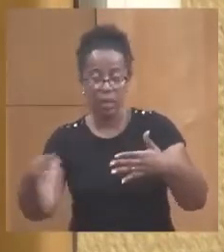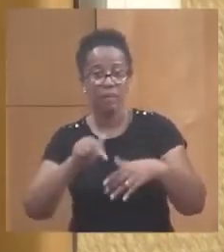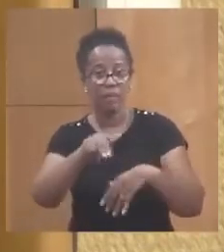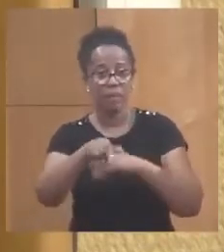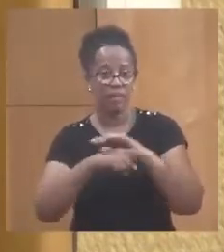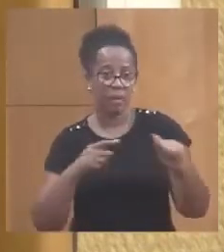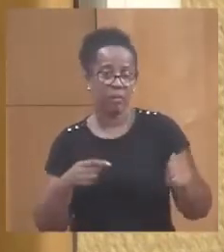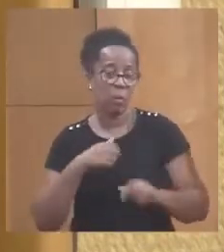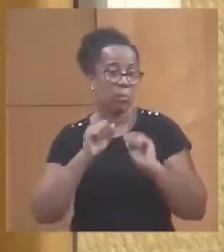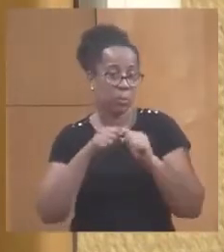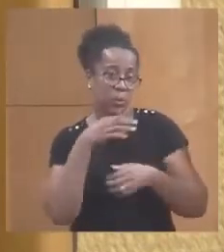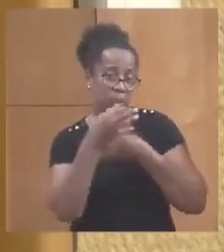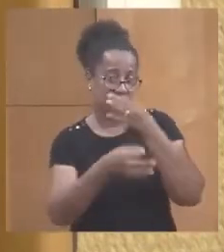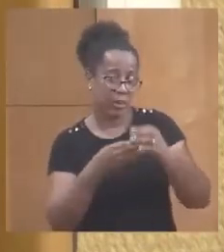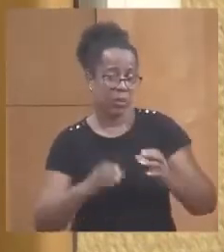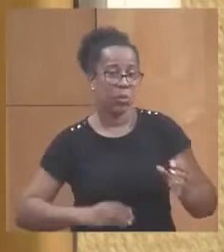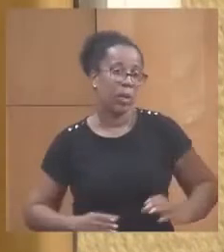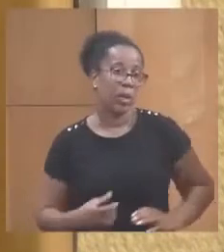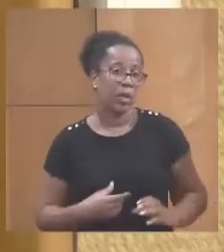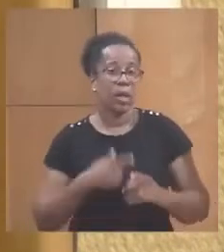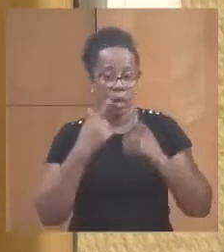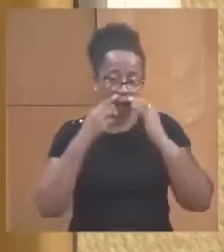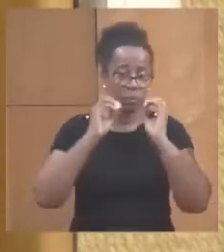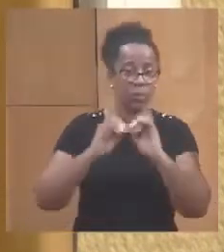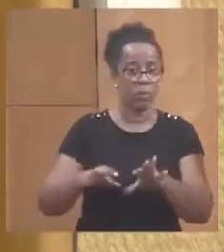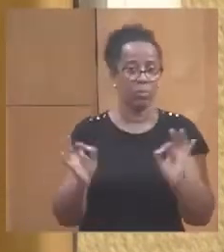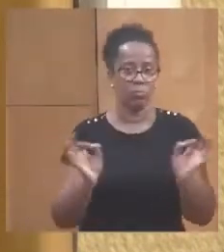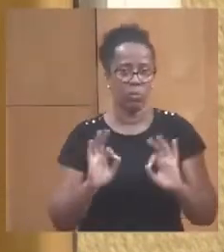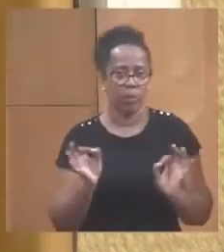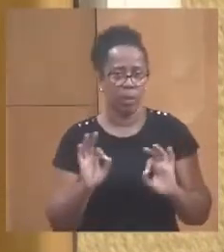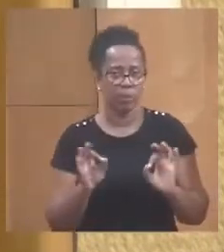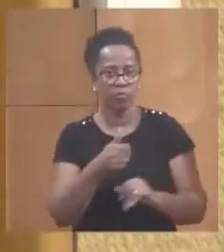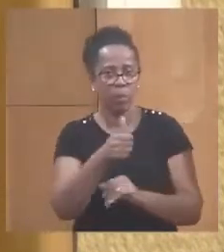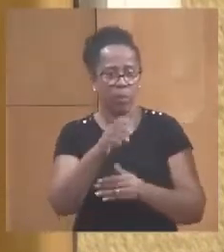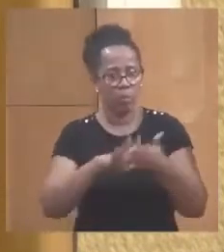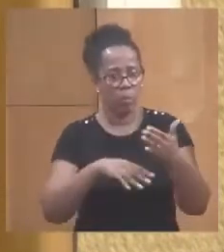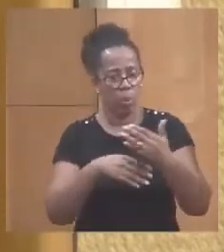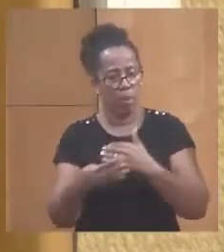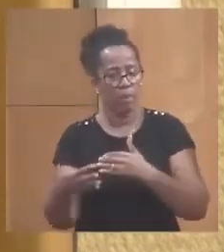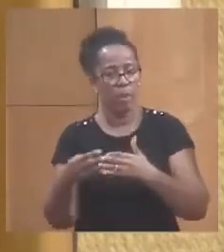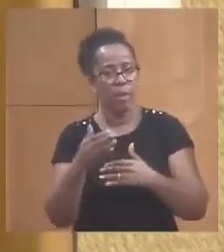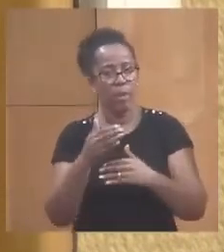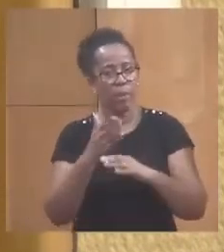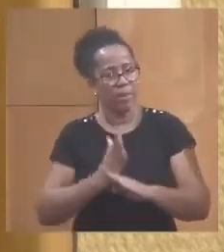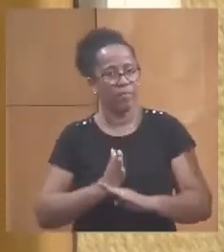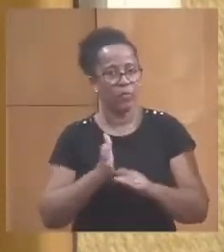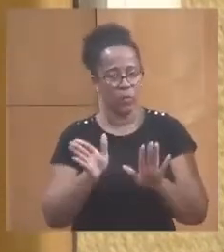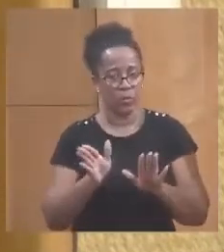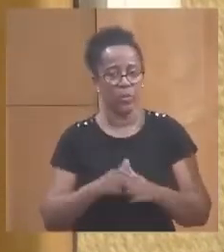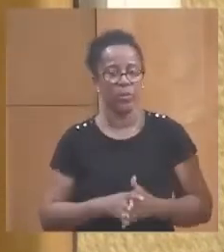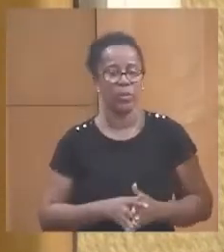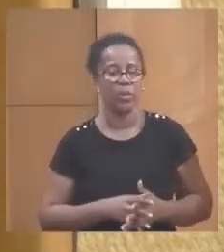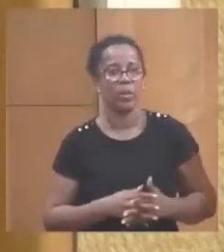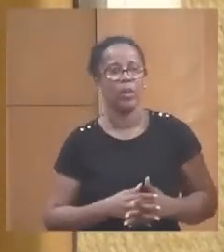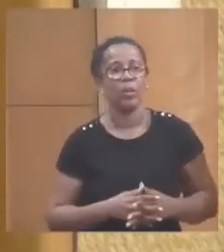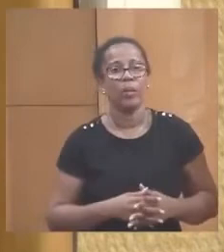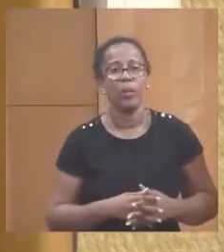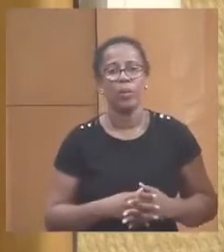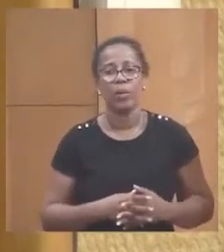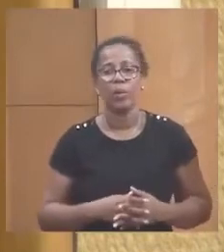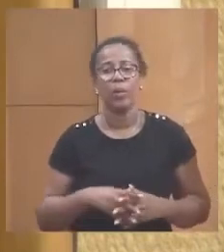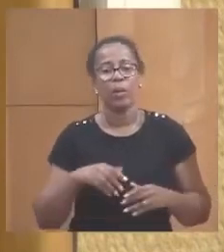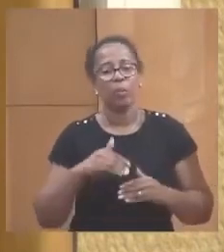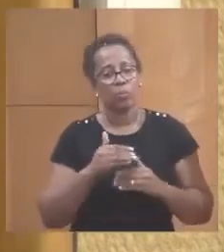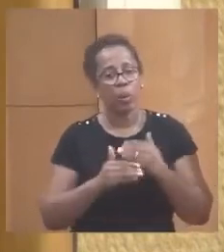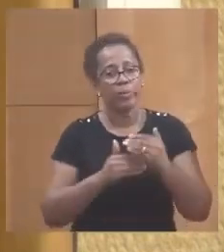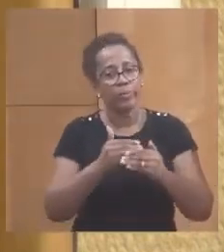Donc, je peux dire aux collègues que ce n pas abandonné, simplement,'est programmé et on progresse. Donc, la